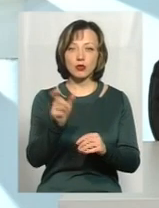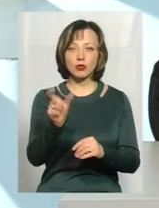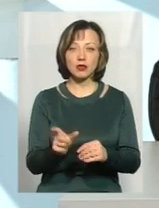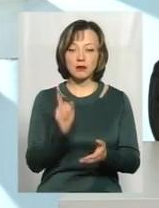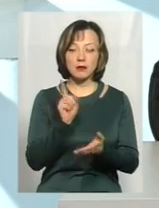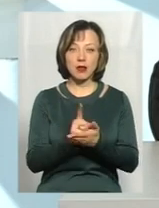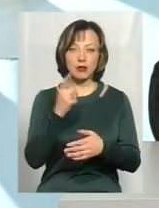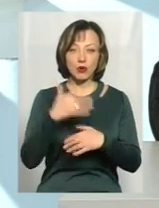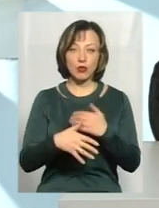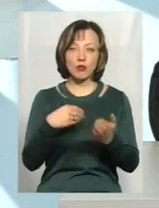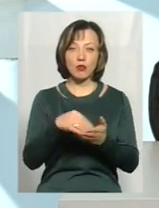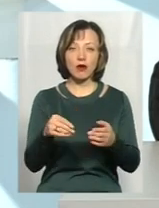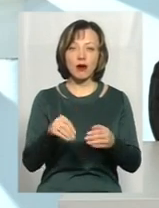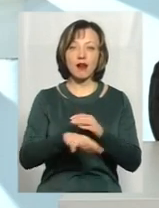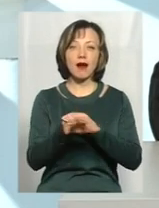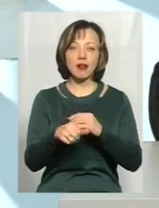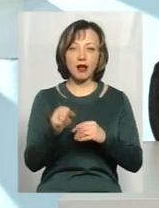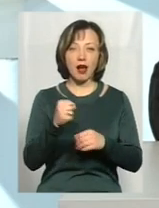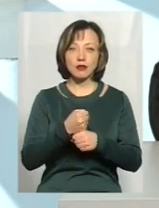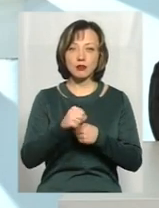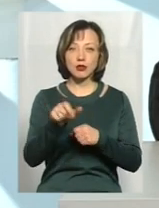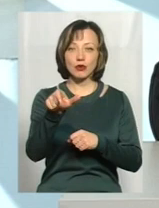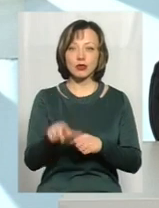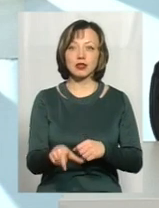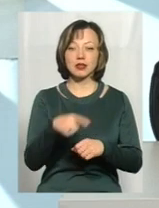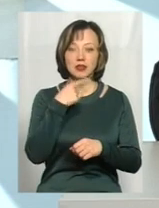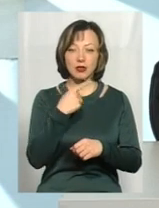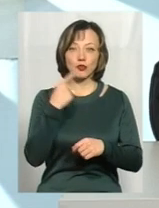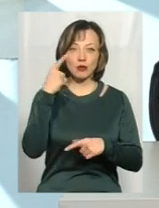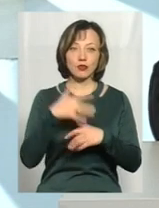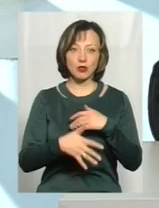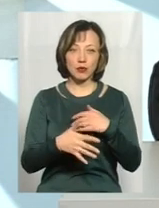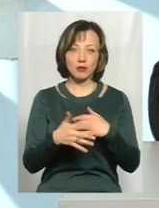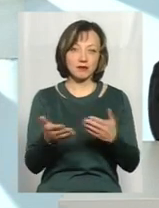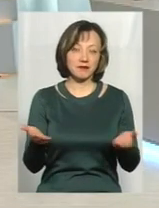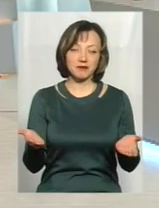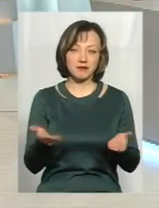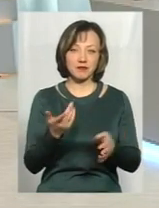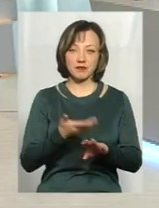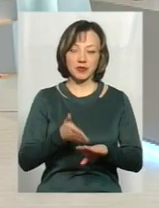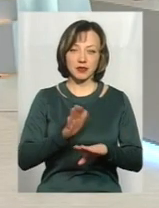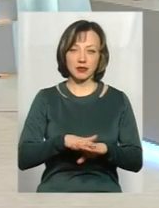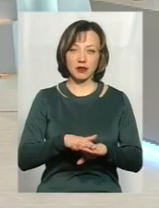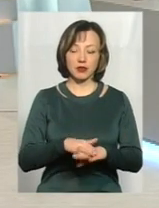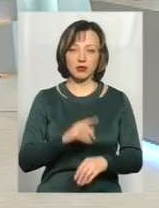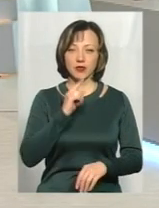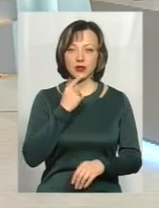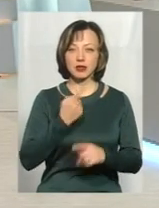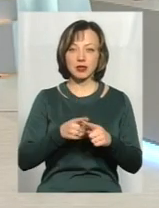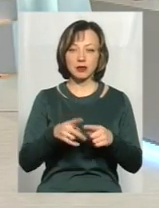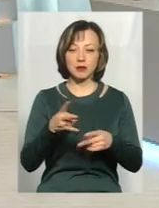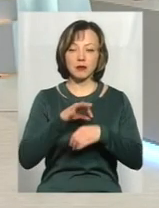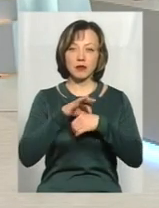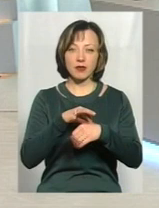усвідомлювати, що вона купує крадене, а змусити людину сказати, що він це усвідомлював, це доволі тяжко і складно. Це треба